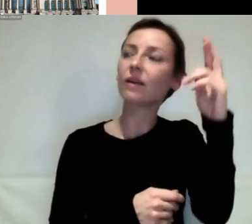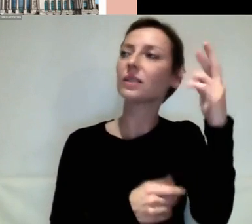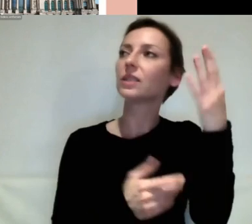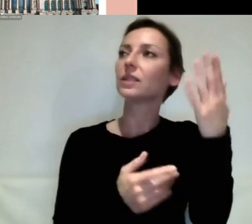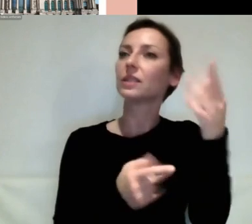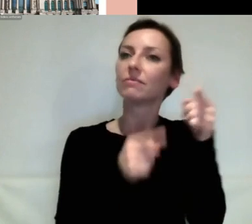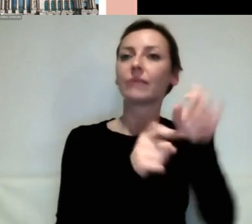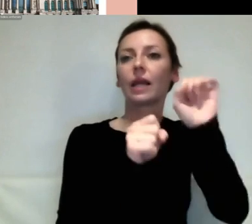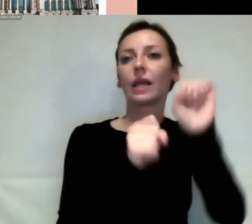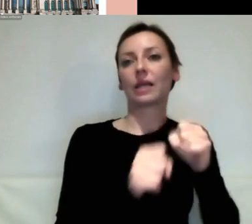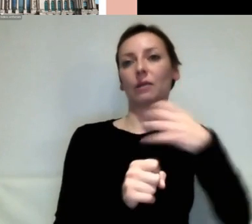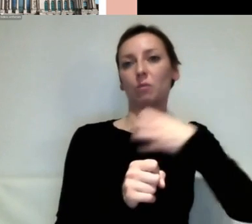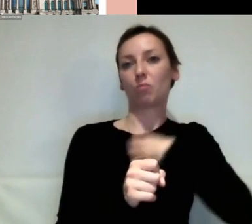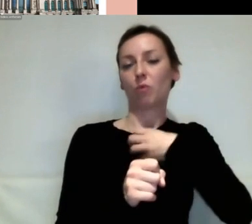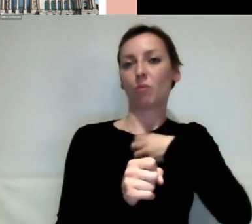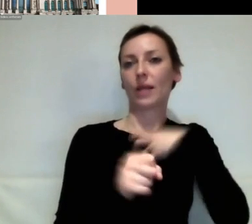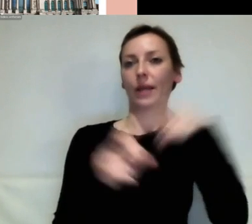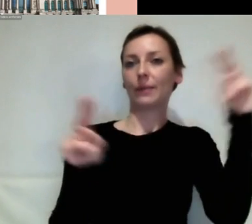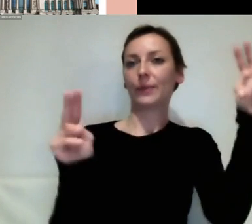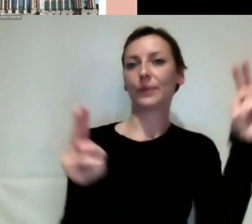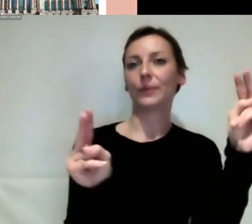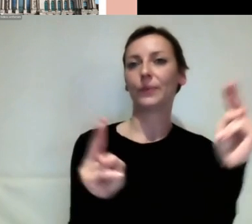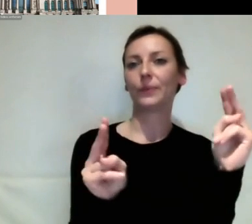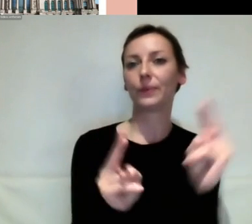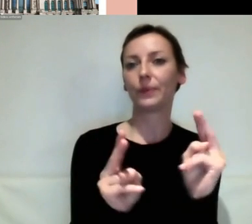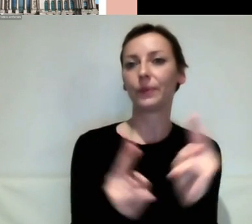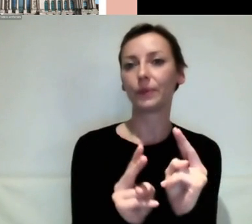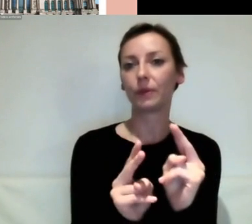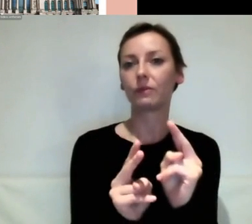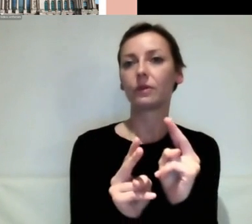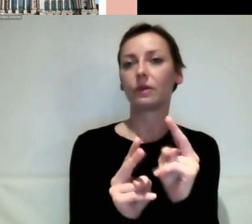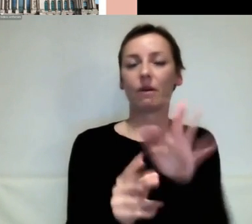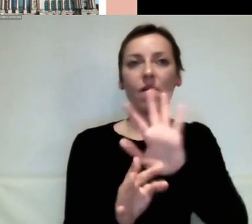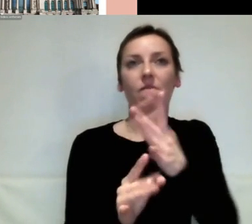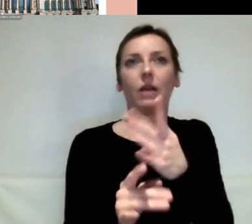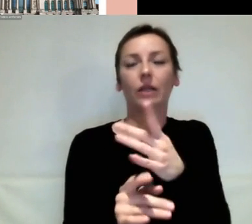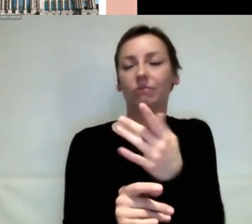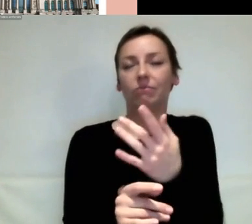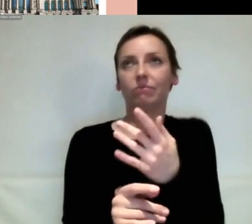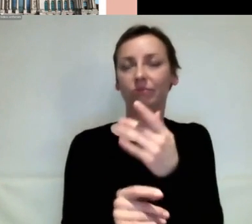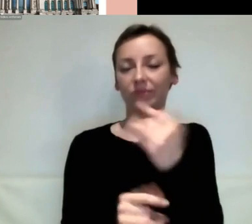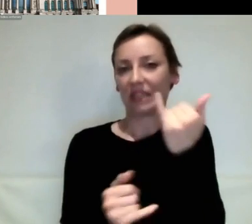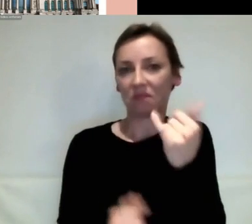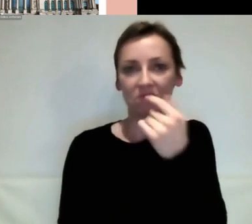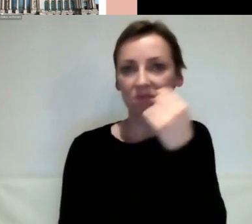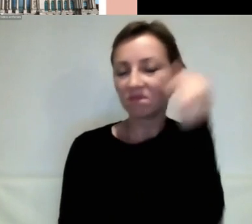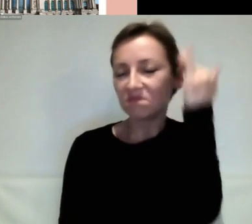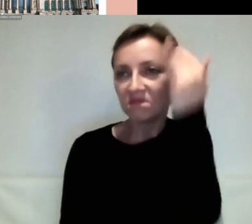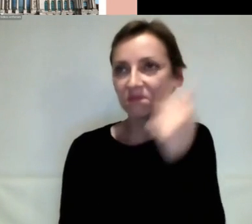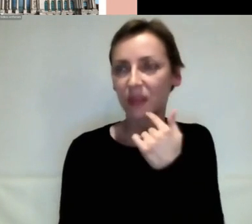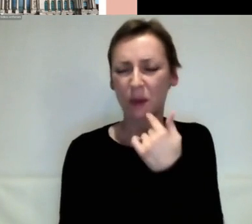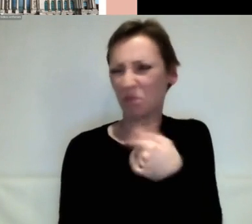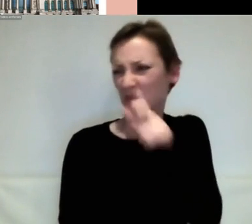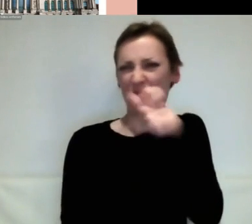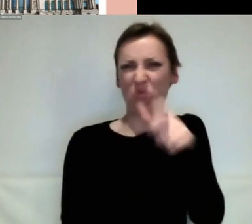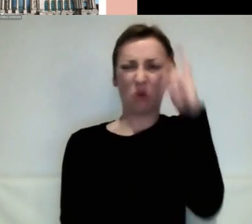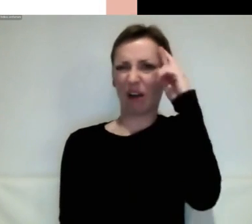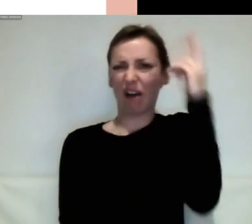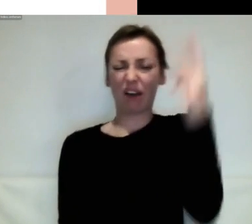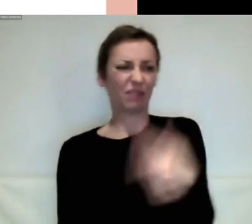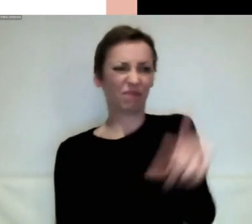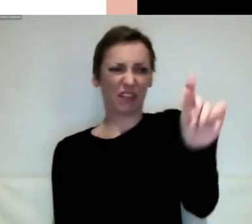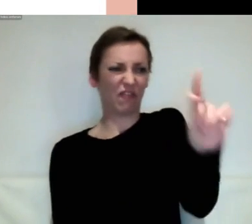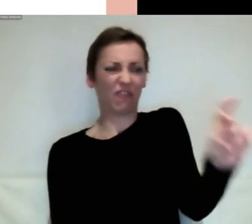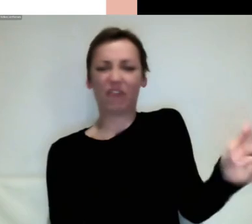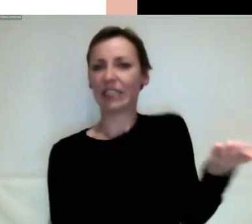reduzieren können. Und jetzt stellt sich vielleicht der eine oder andere die Frage, ja, was sind denn BürgerInnenräte überhaupt? Und dafür